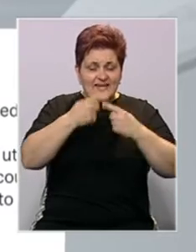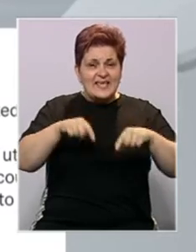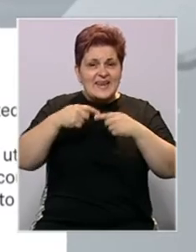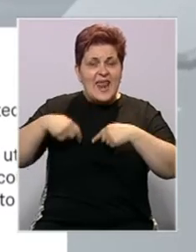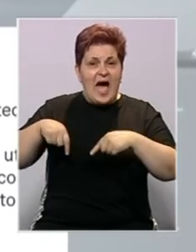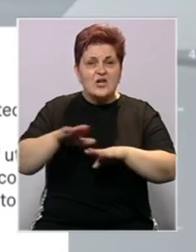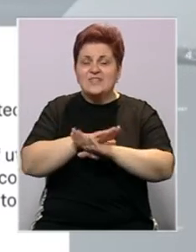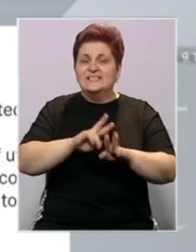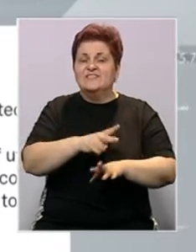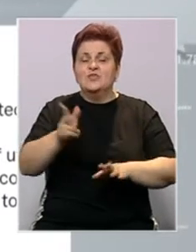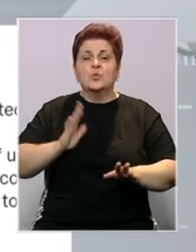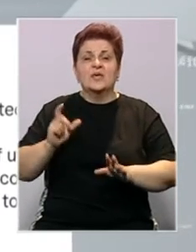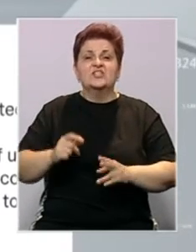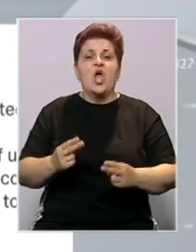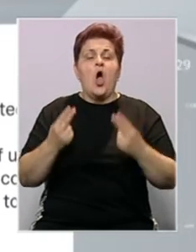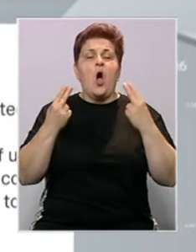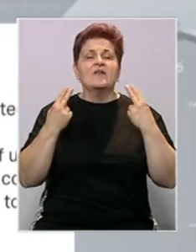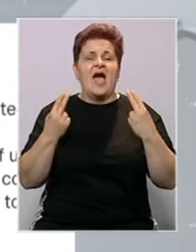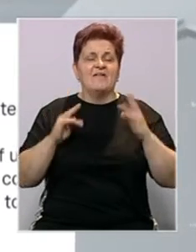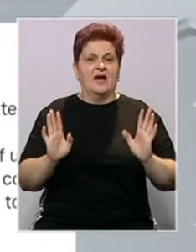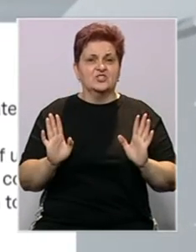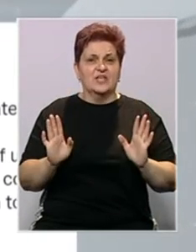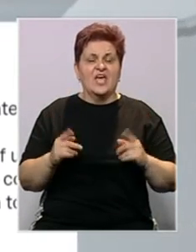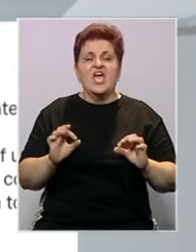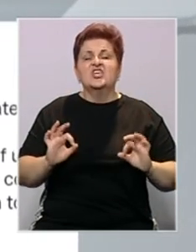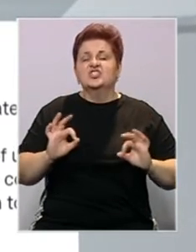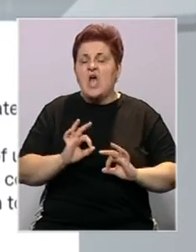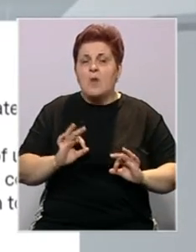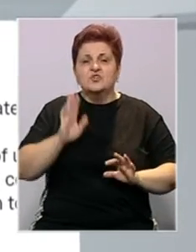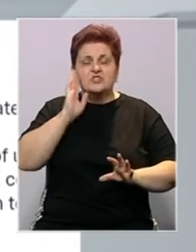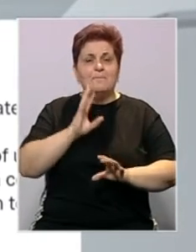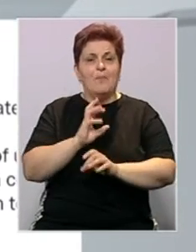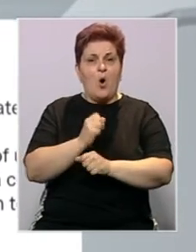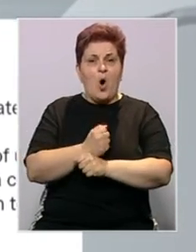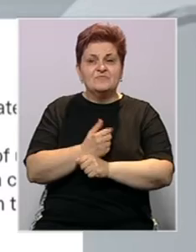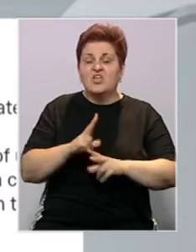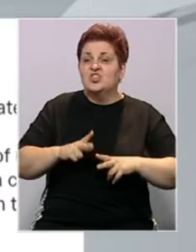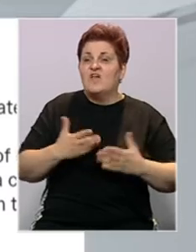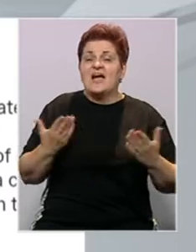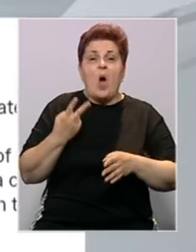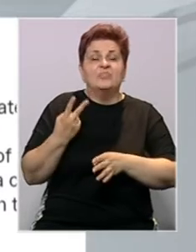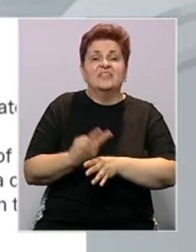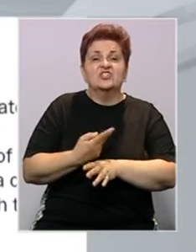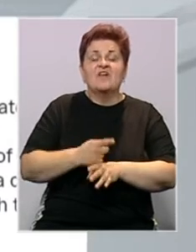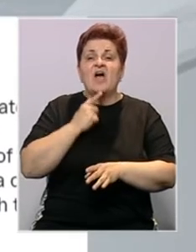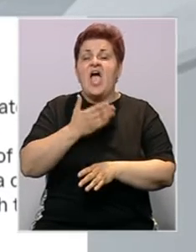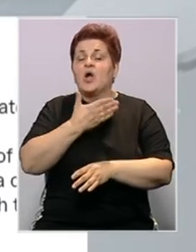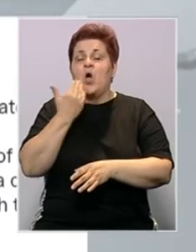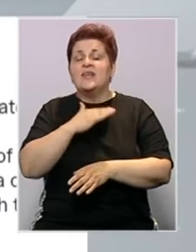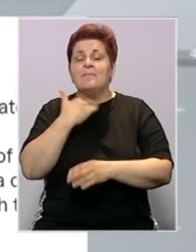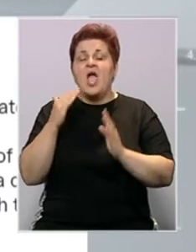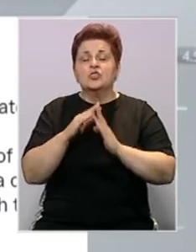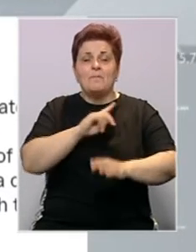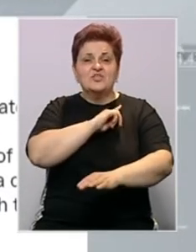naroda i svih ostalih građana od najveće važnosti. Žao mi je što se Bosna i Hercegovina doživljava kao zemlja koja nema dovoljno